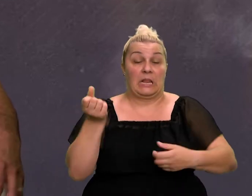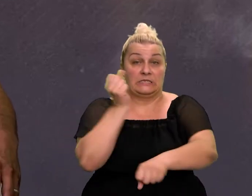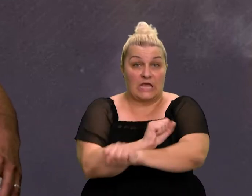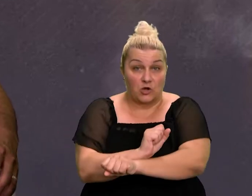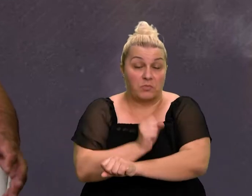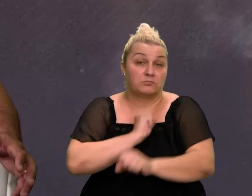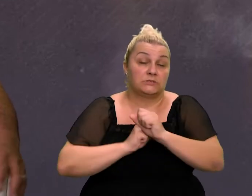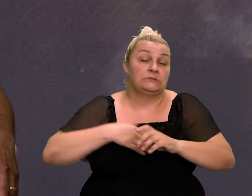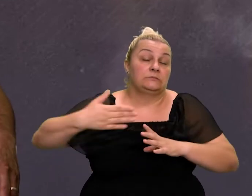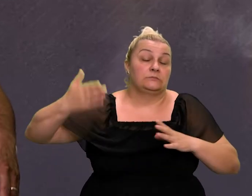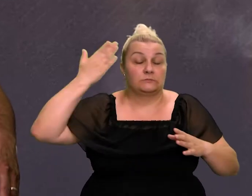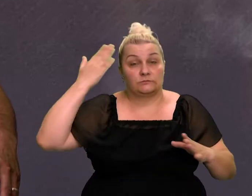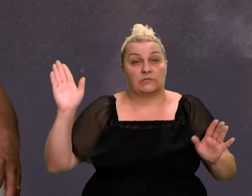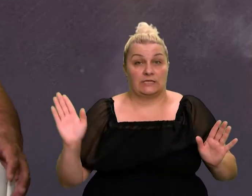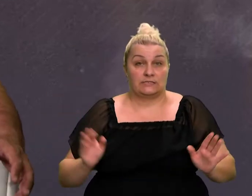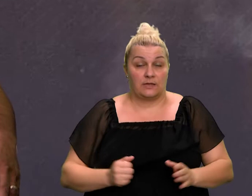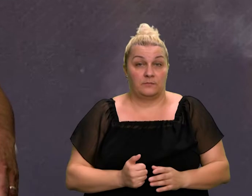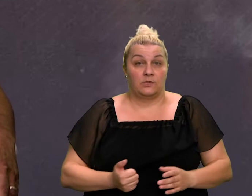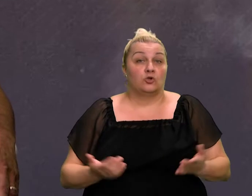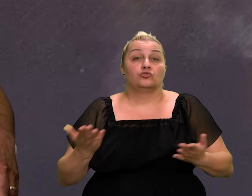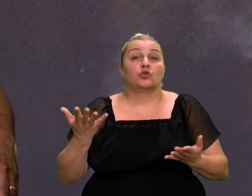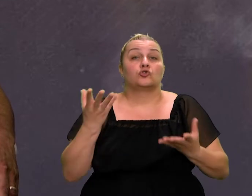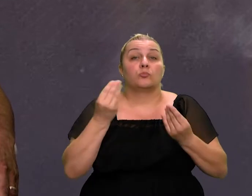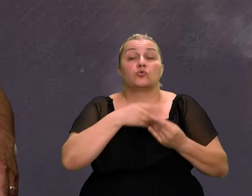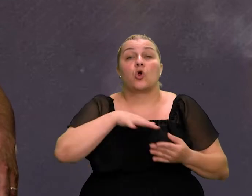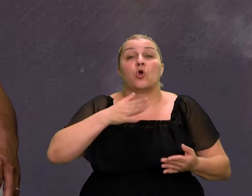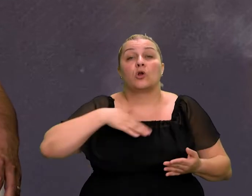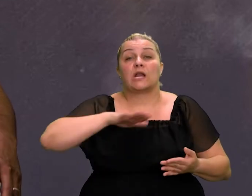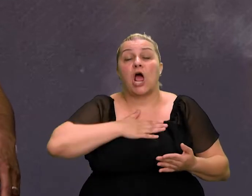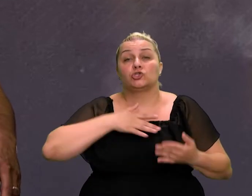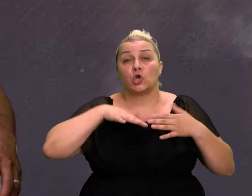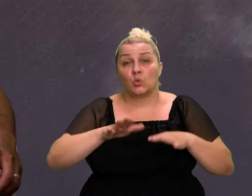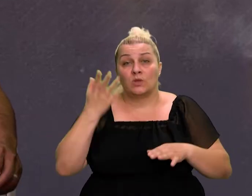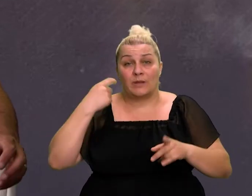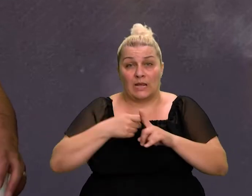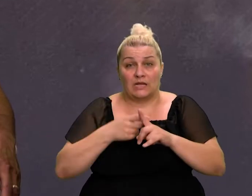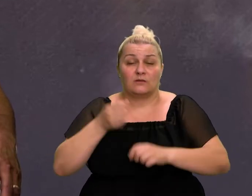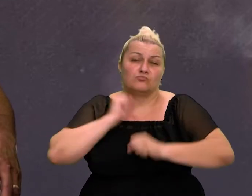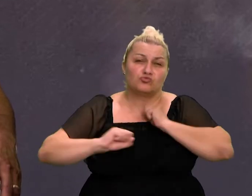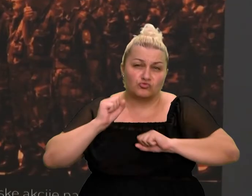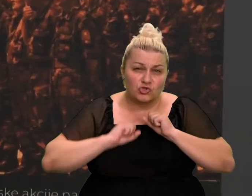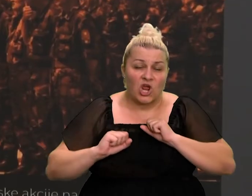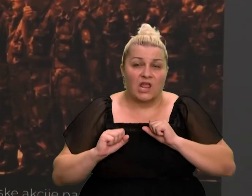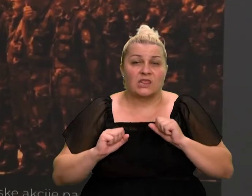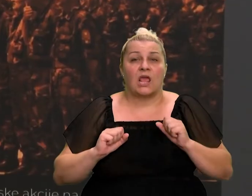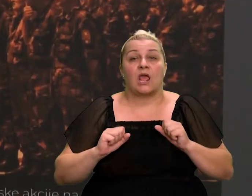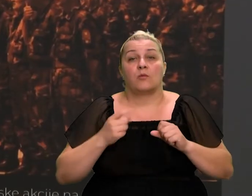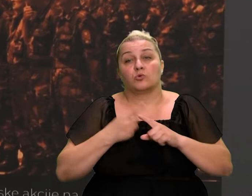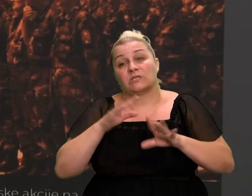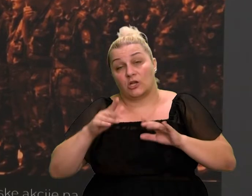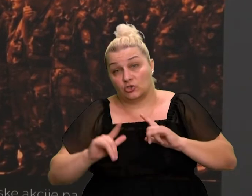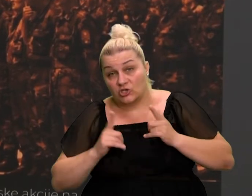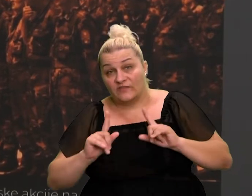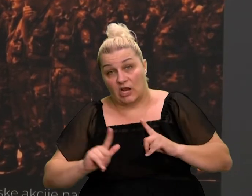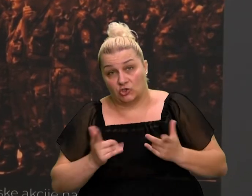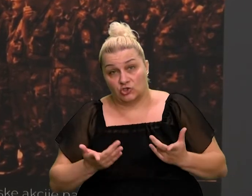ili će vas zarobiti, pa šta slijedi, to je ono šta su svi naši ljudi prošli u kninutu od storture i pitanje da li ćete izaživiti. znači,